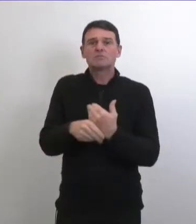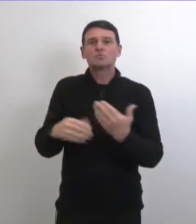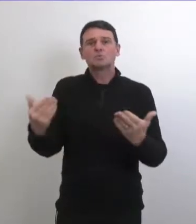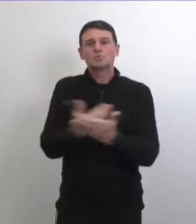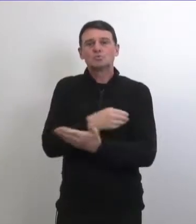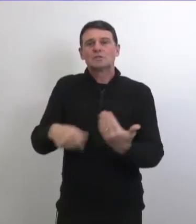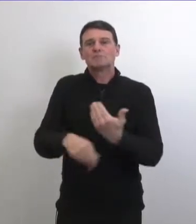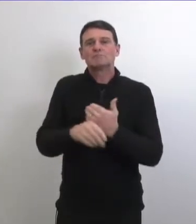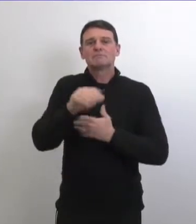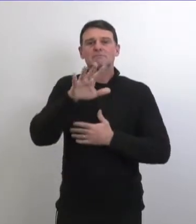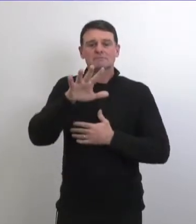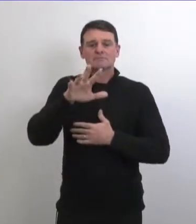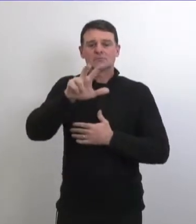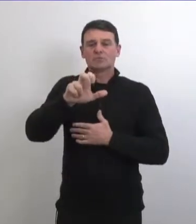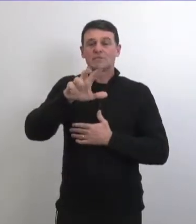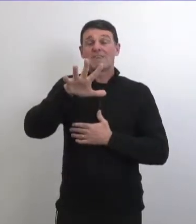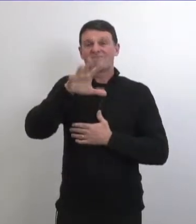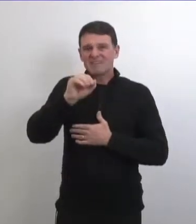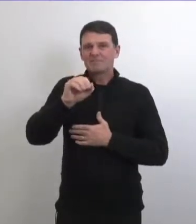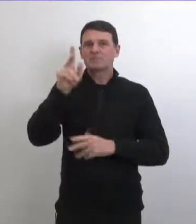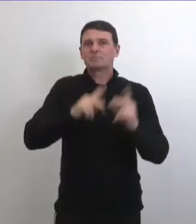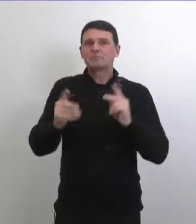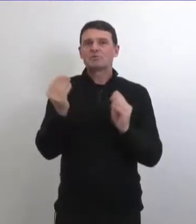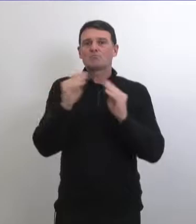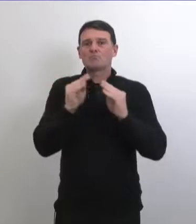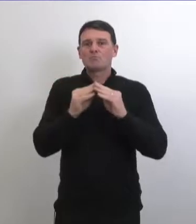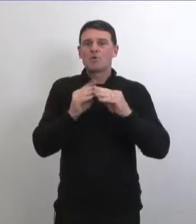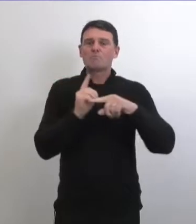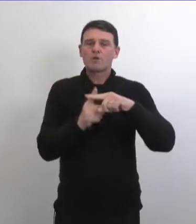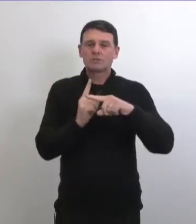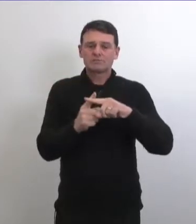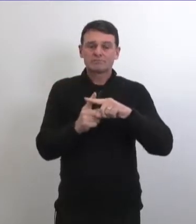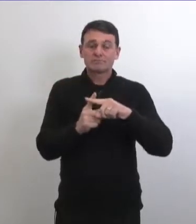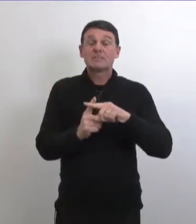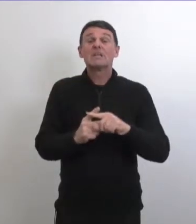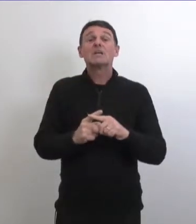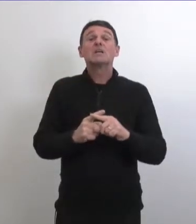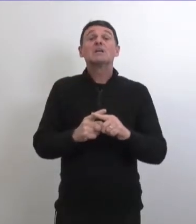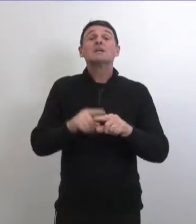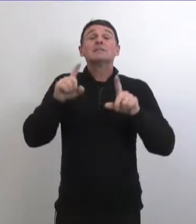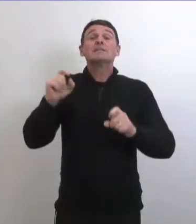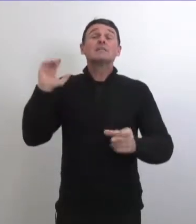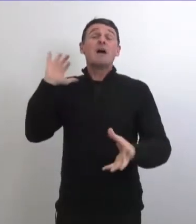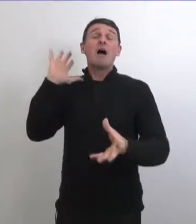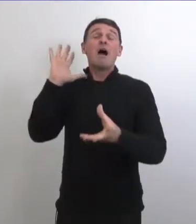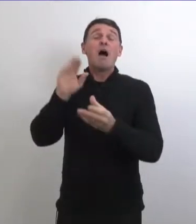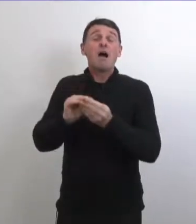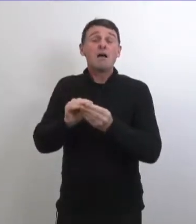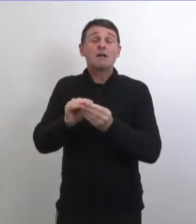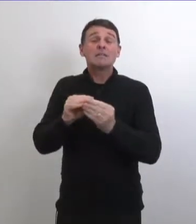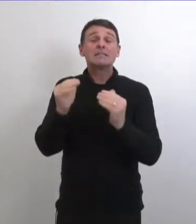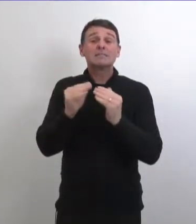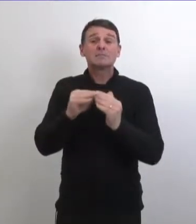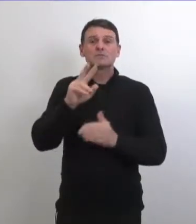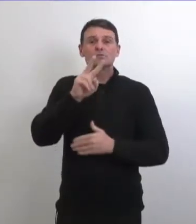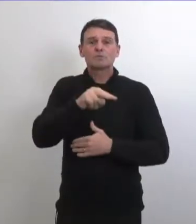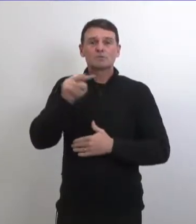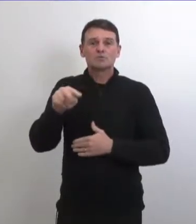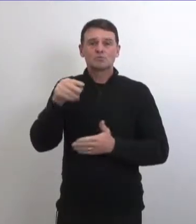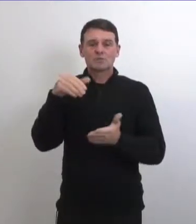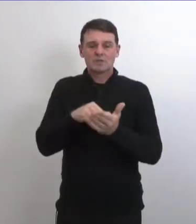virus ce qui nous amène à un nombre total de cas confirmés en laboratoire de 22000